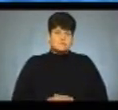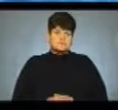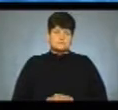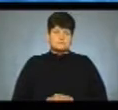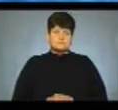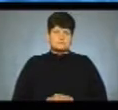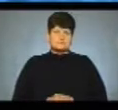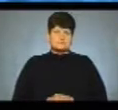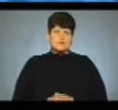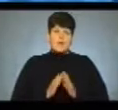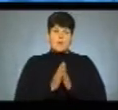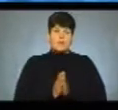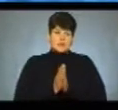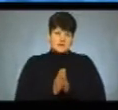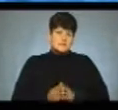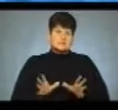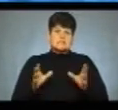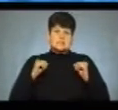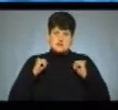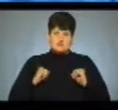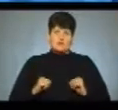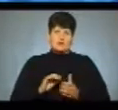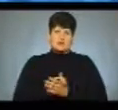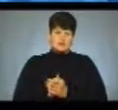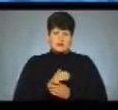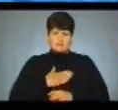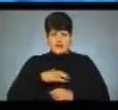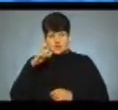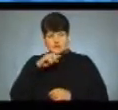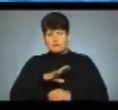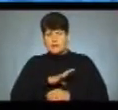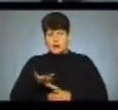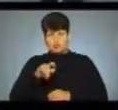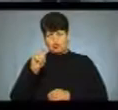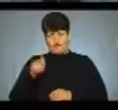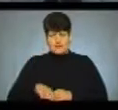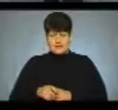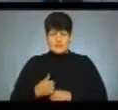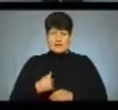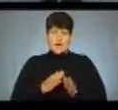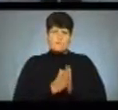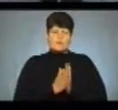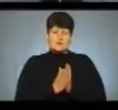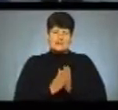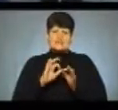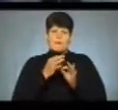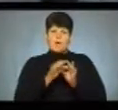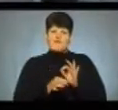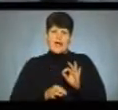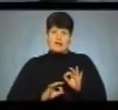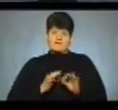молився за спокій і мир в нашій державі, щоб не було війни. Я молилася по вервиці,